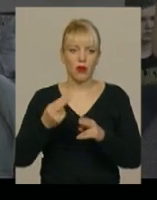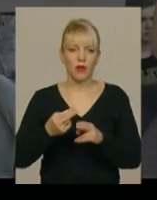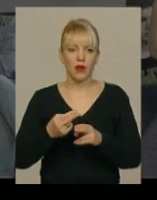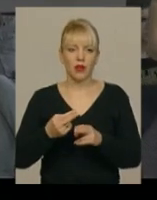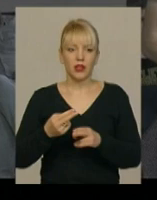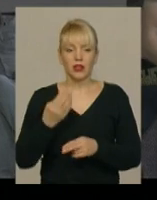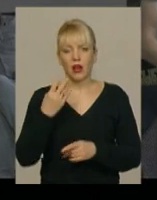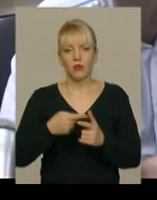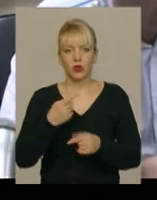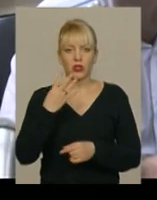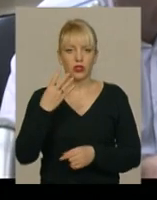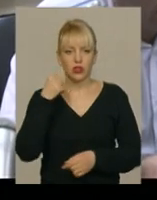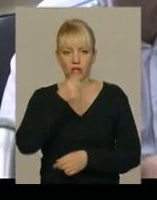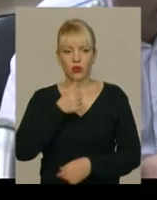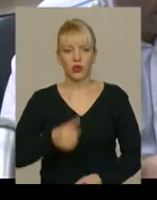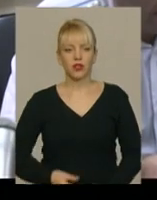до чотирьох років.